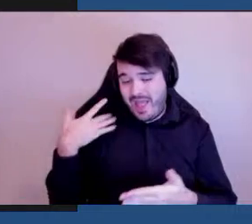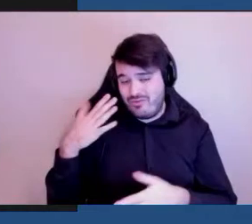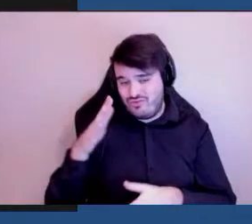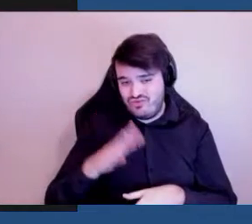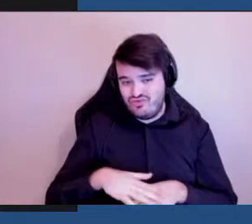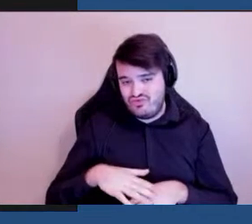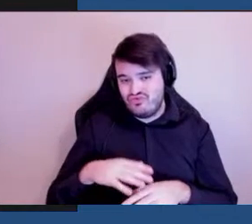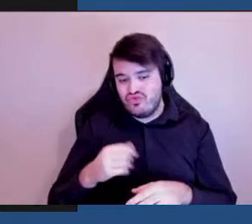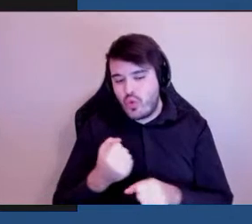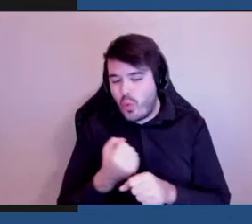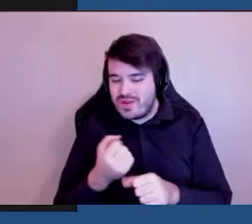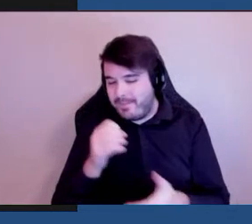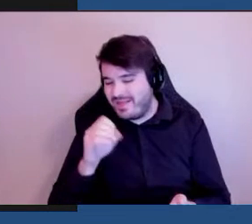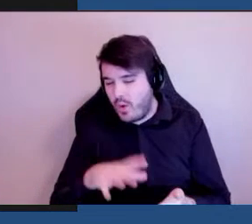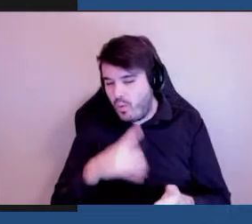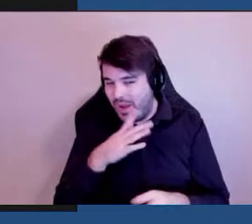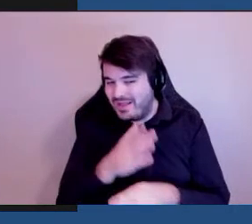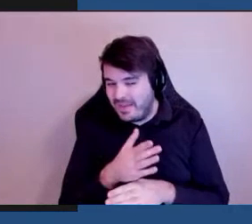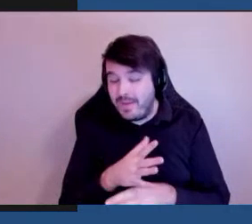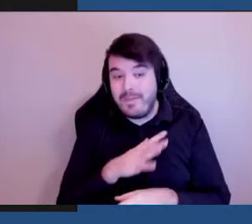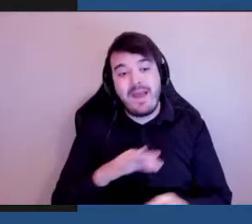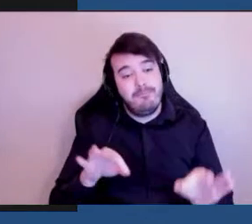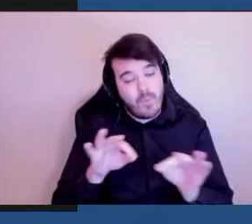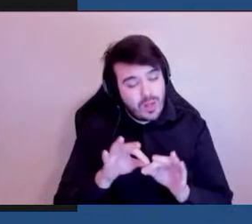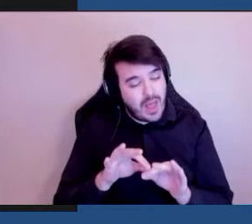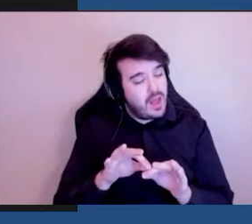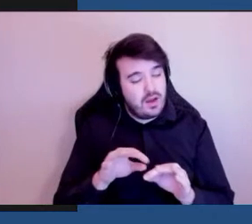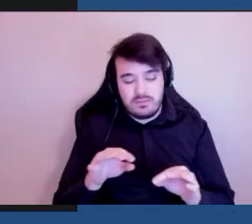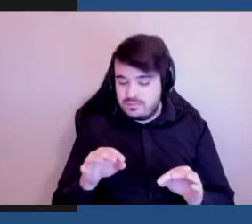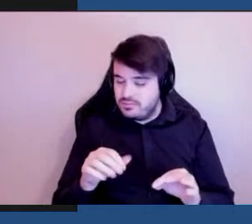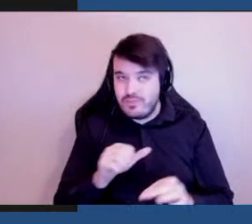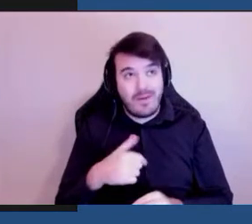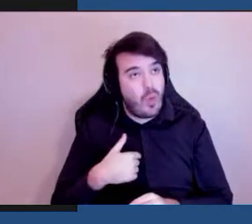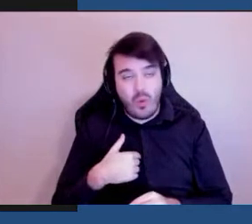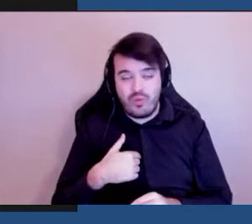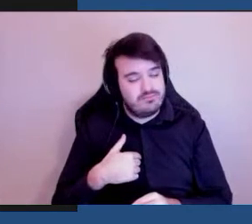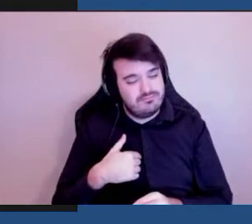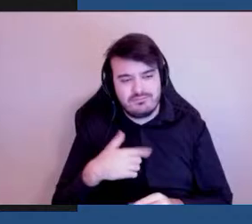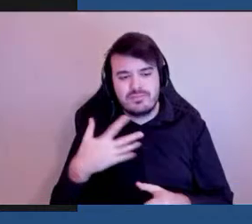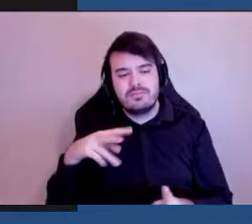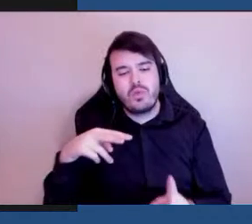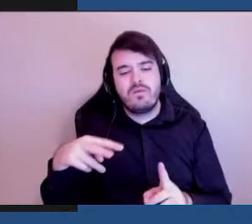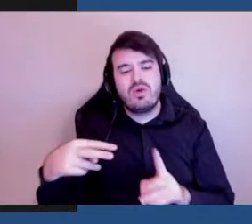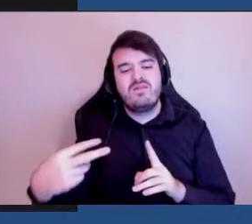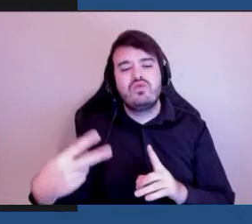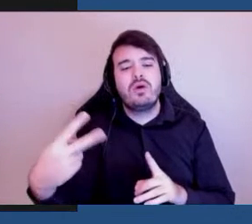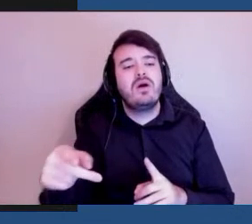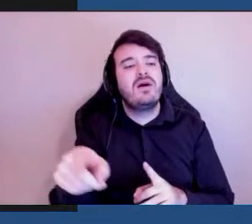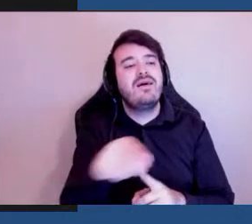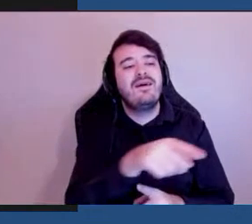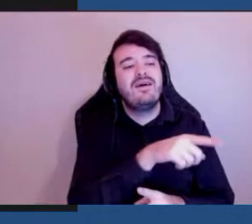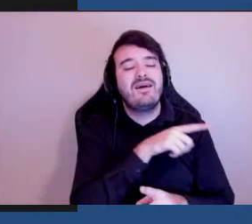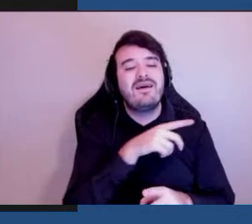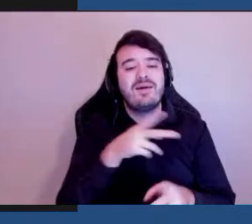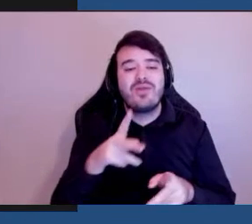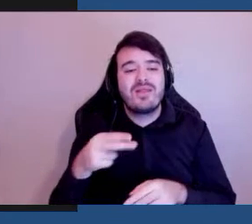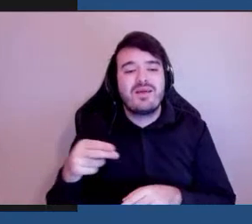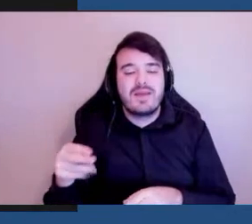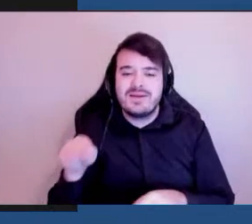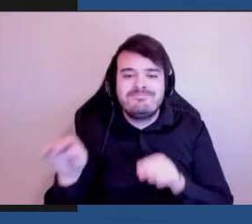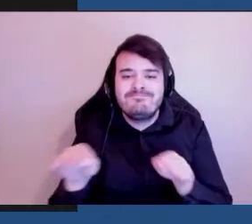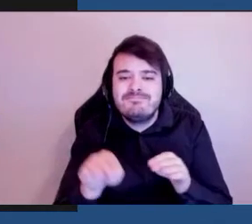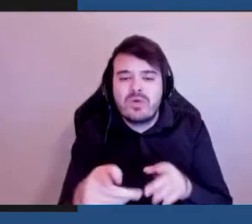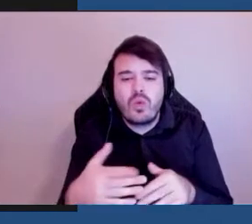conception, mais c'est important d'aller chercher le point de vue des autres utilisateurs dont les